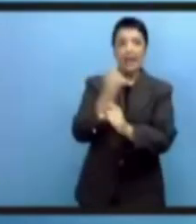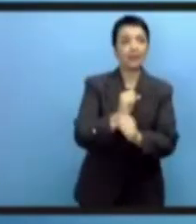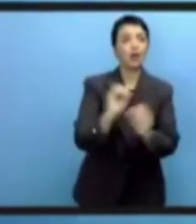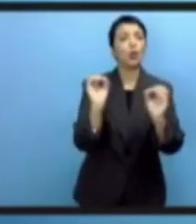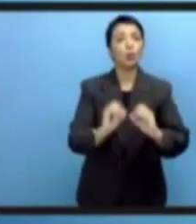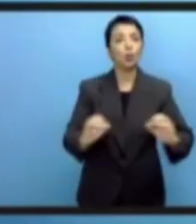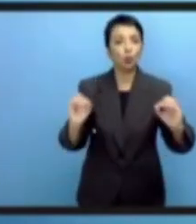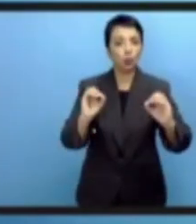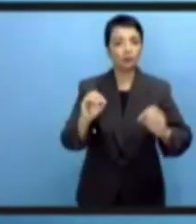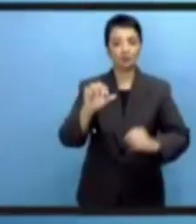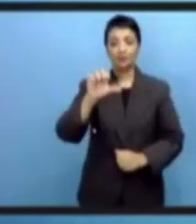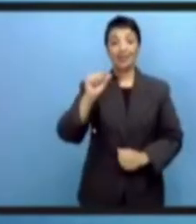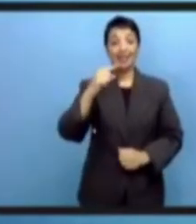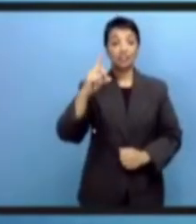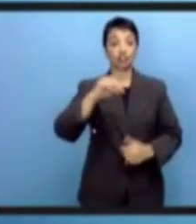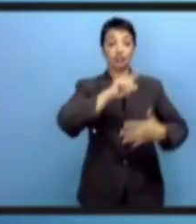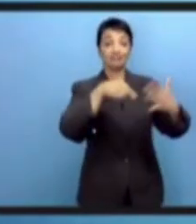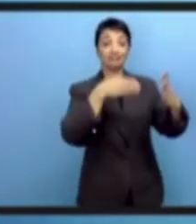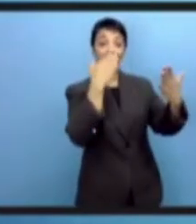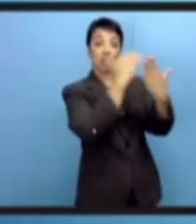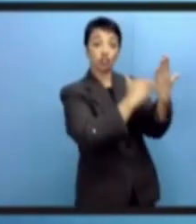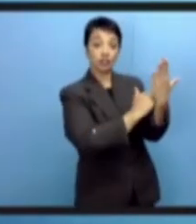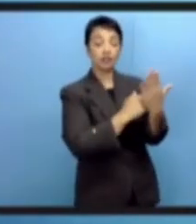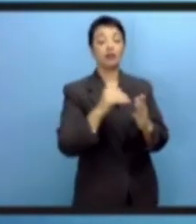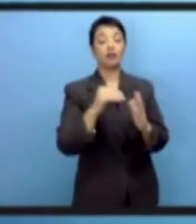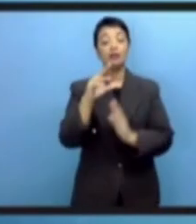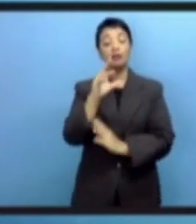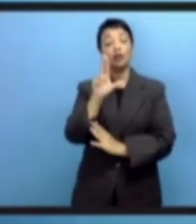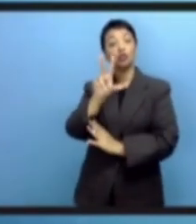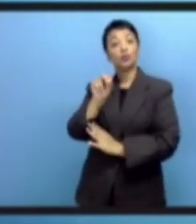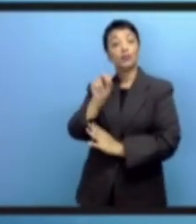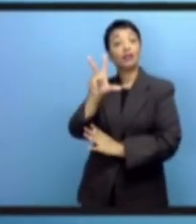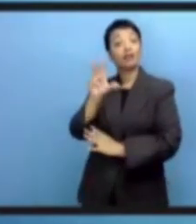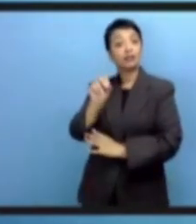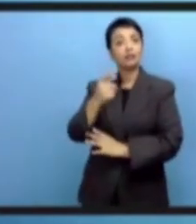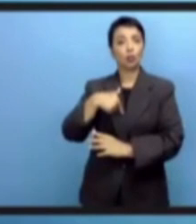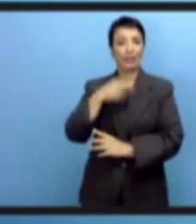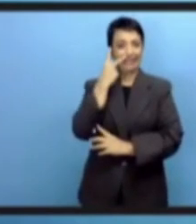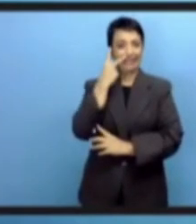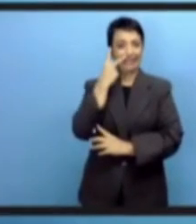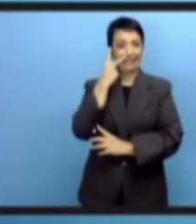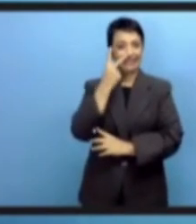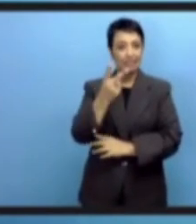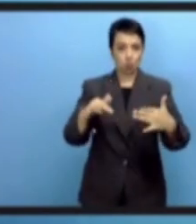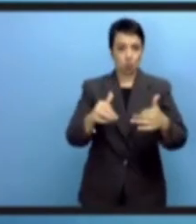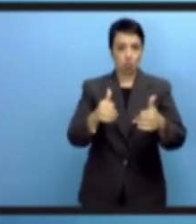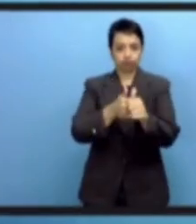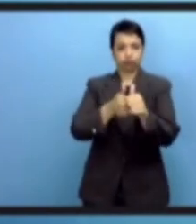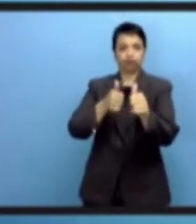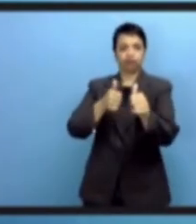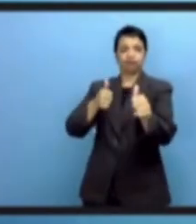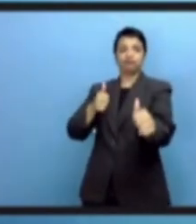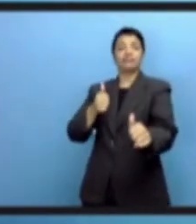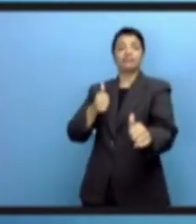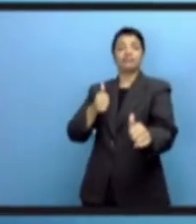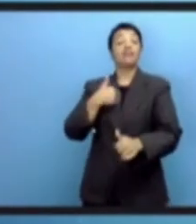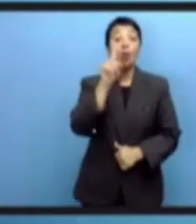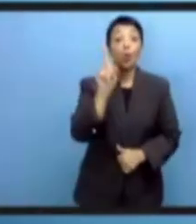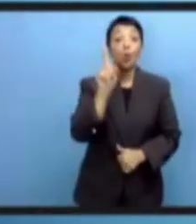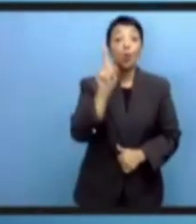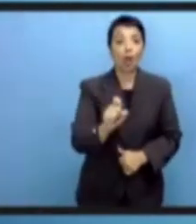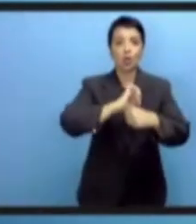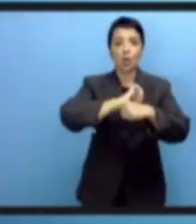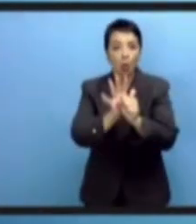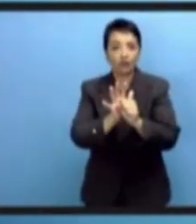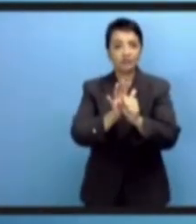также существуют и проблемы упущенных возможностей. В ЦУР 2030 года